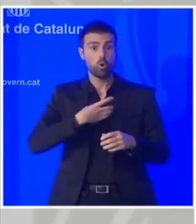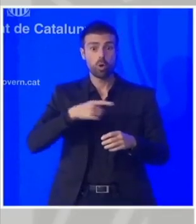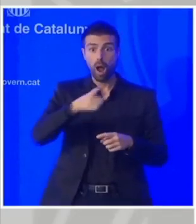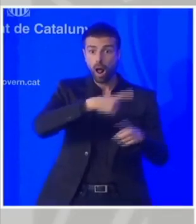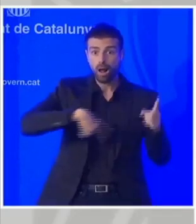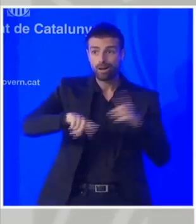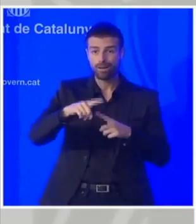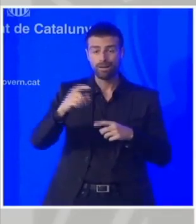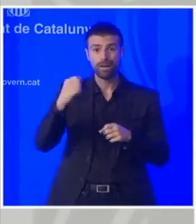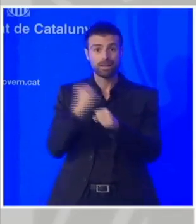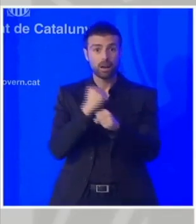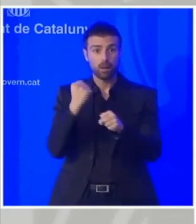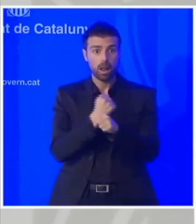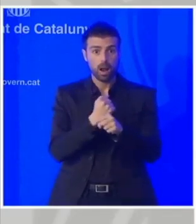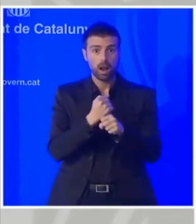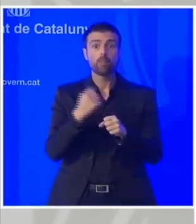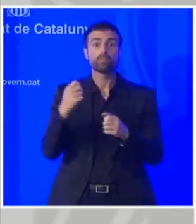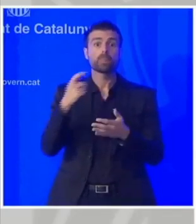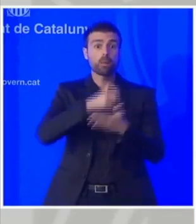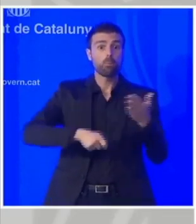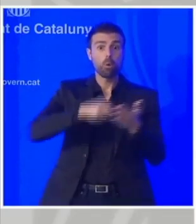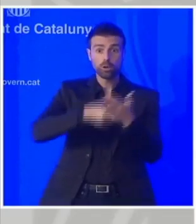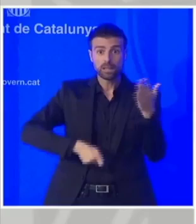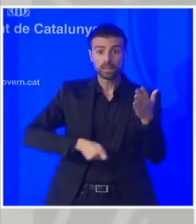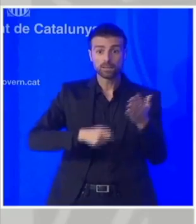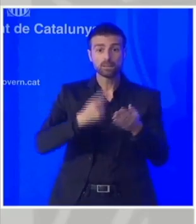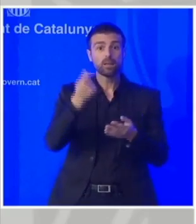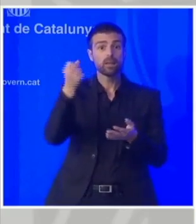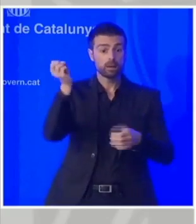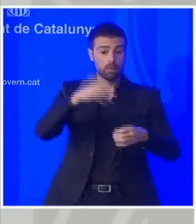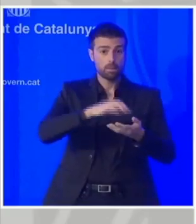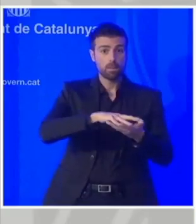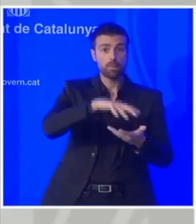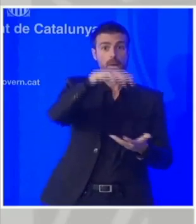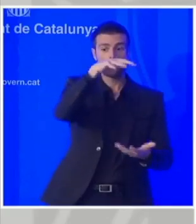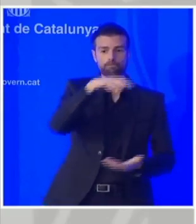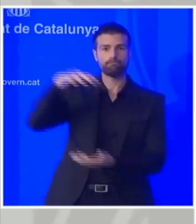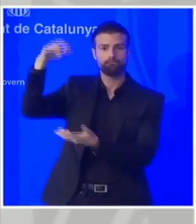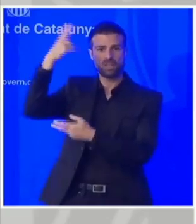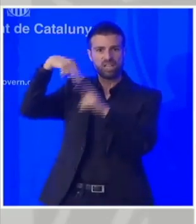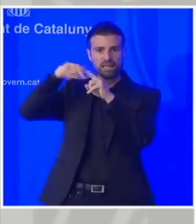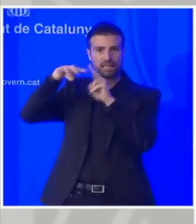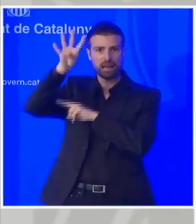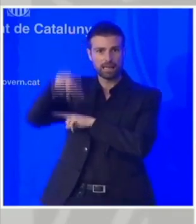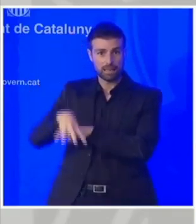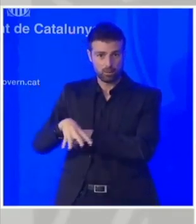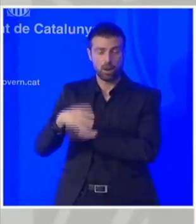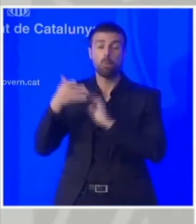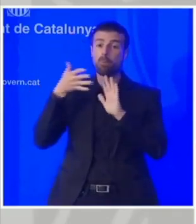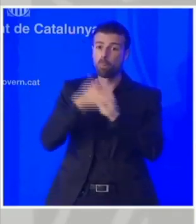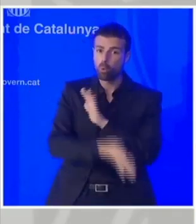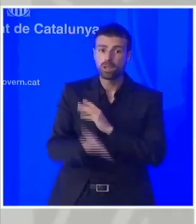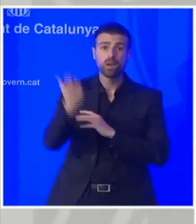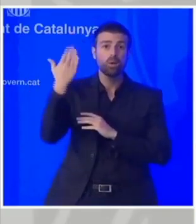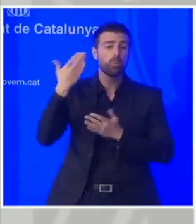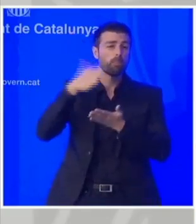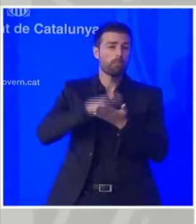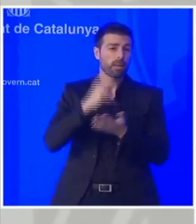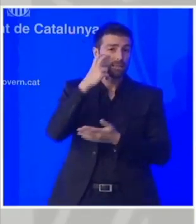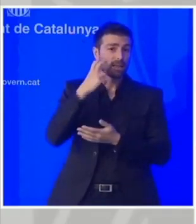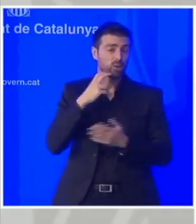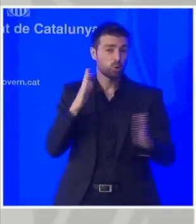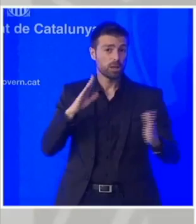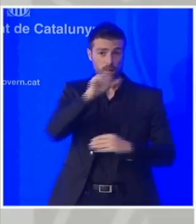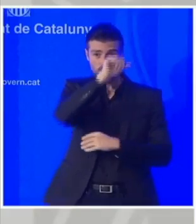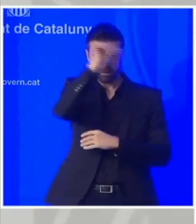recaient a l'administració de la Generalitat, a la Generalitat de Catalunya. Per això vam engegar a l'estiu, al mes de juny, una sèrie de